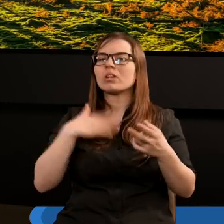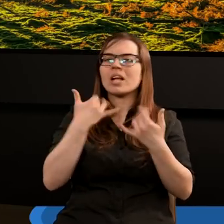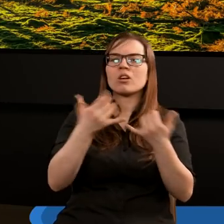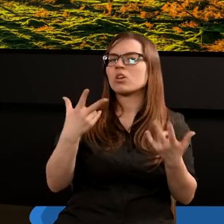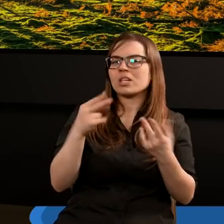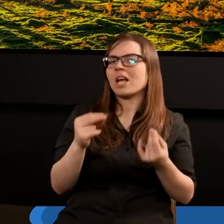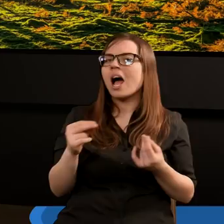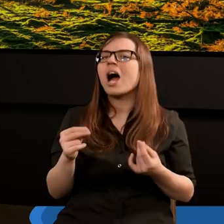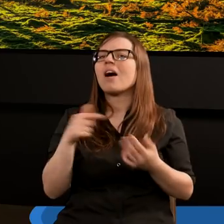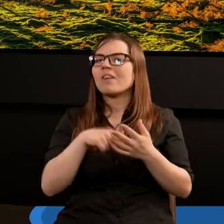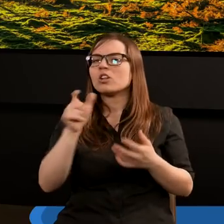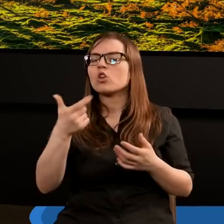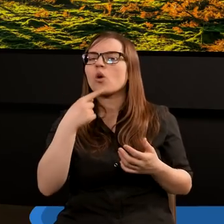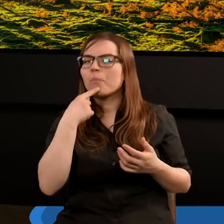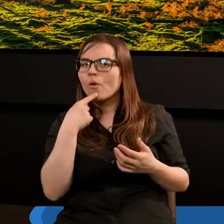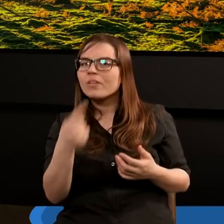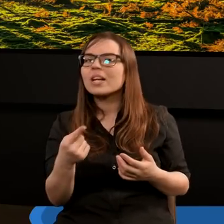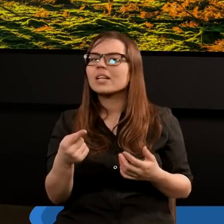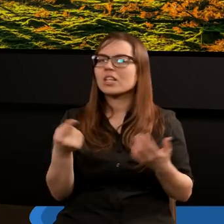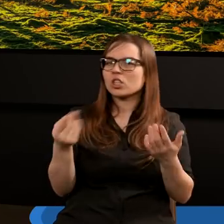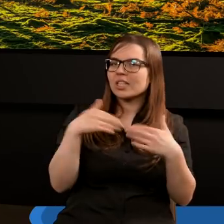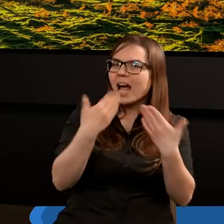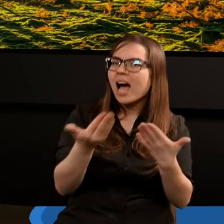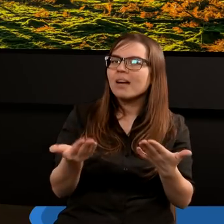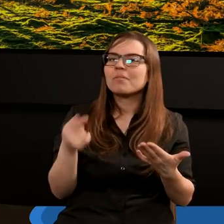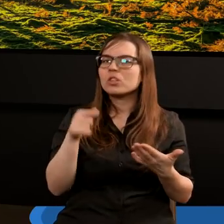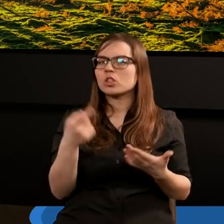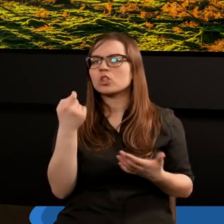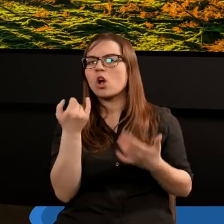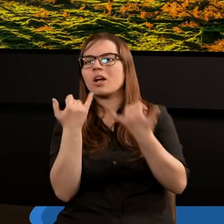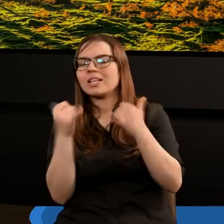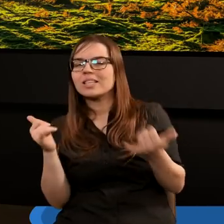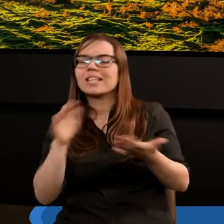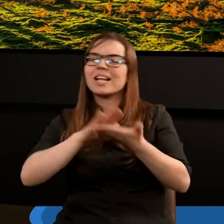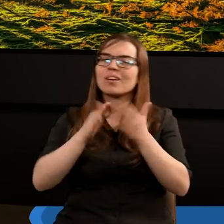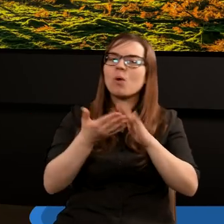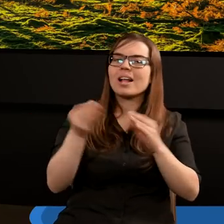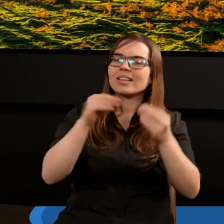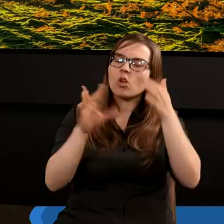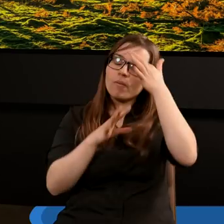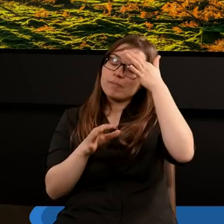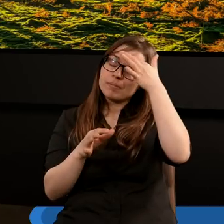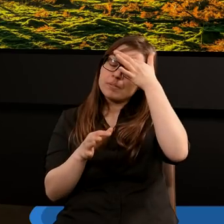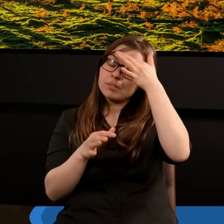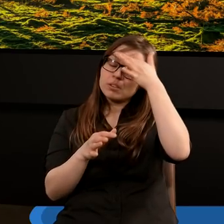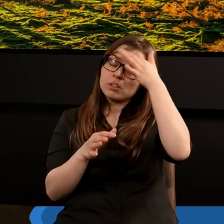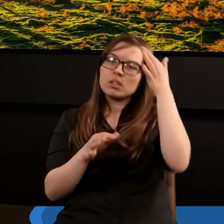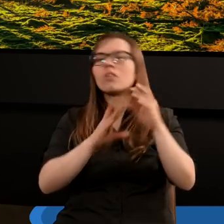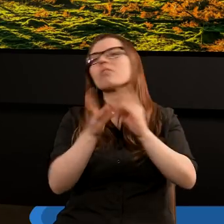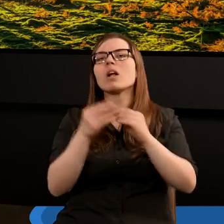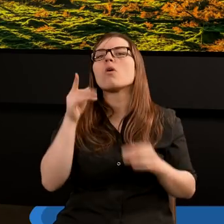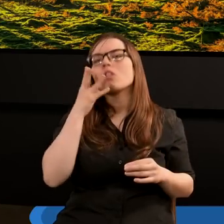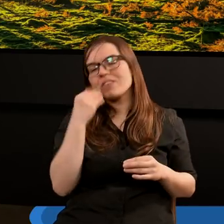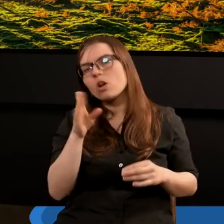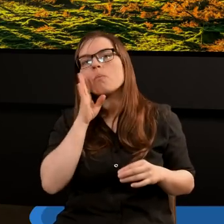zbóżmy kościoły, nie. Właśnie to, co powiedziałeś, dodajmy troszkę innych składników do tego wszystkiego, nie? Niech to wygląda